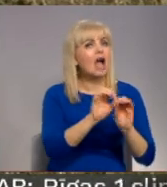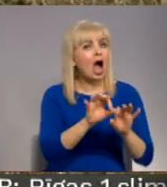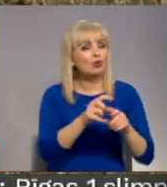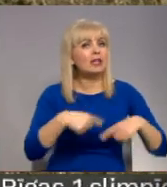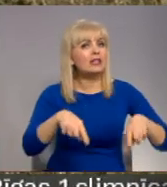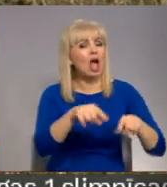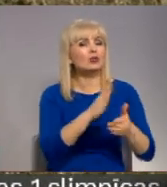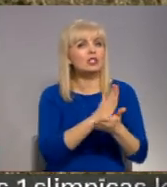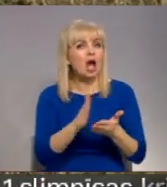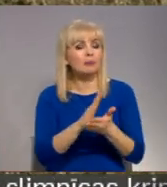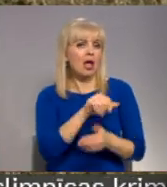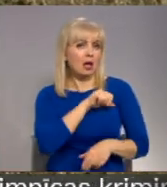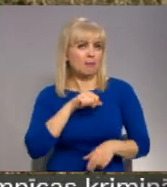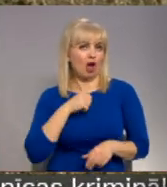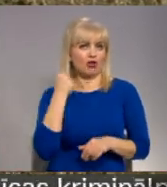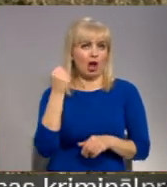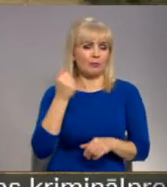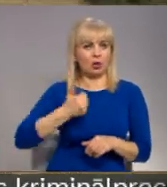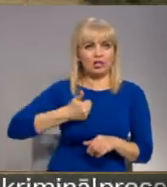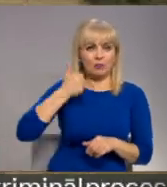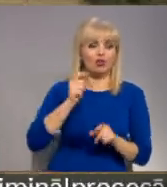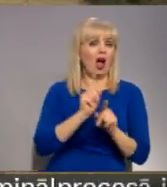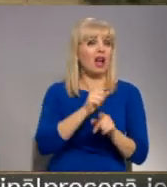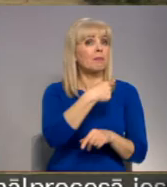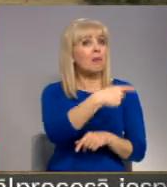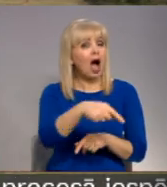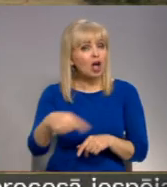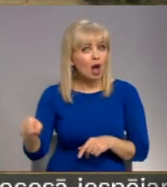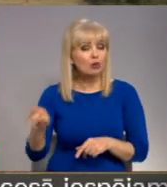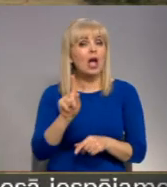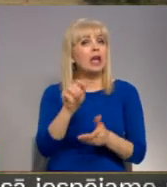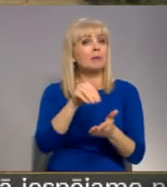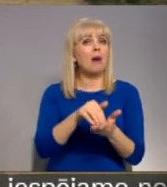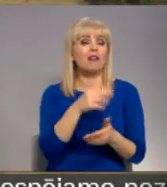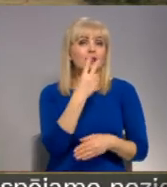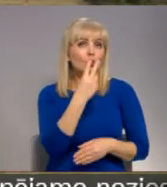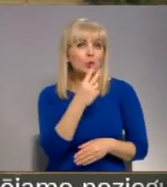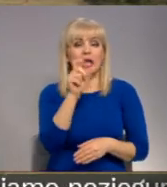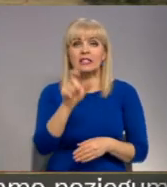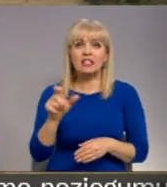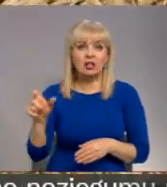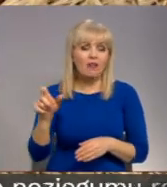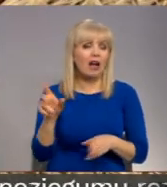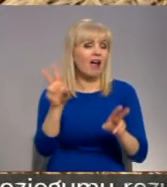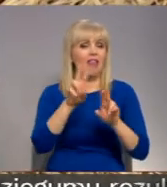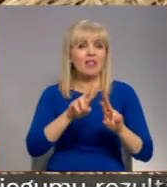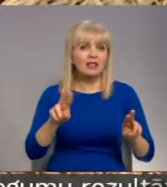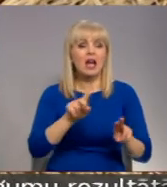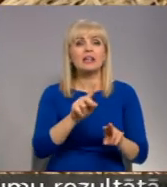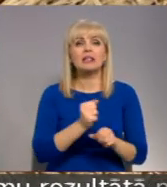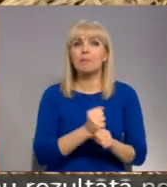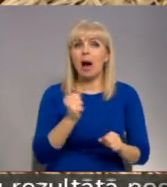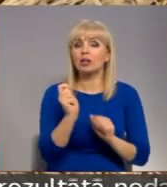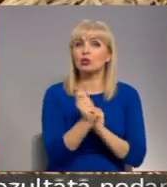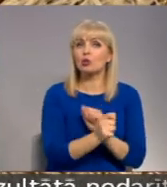apdraud nevien pašu īpašnieku, bet arī apkārtējos. Turklāt viņu prāt pastāv arī uzskats, ka cilvēki vienkārši nezina, cik bārgi sodi